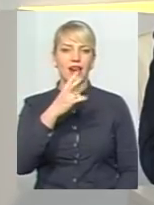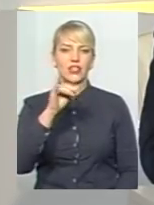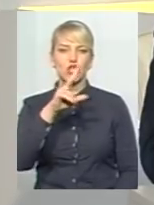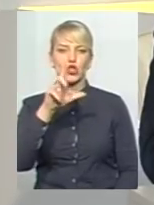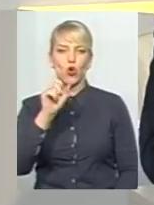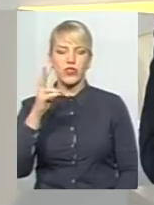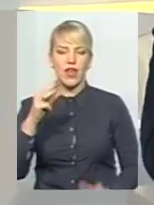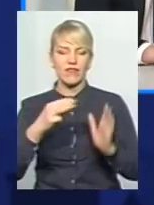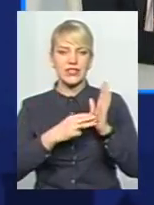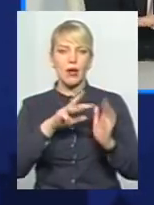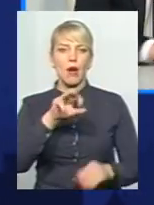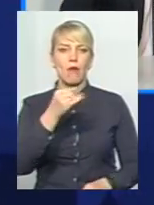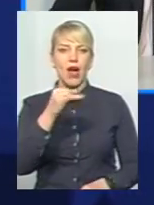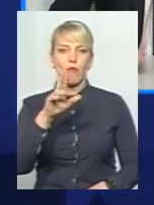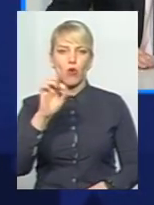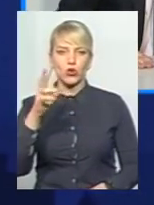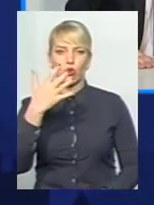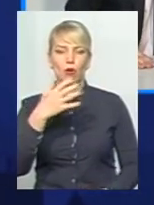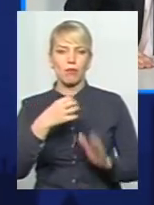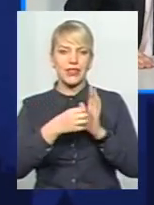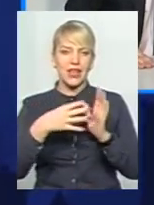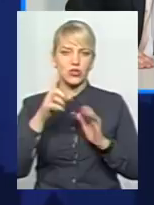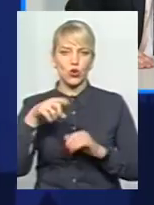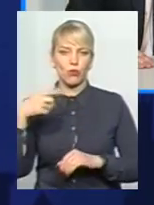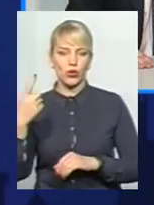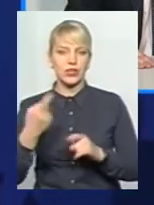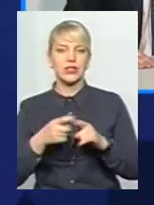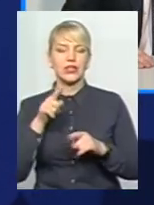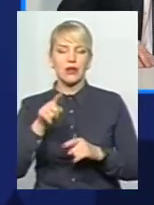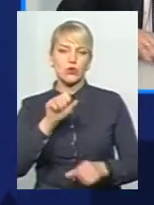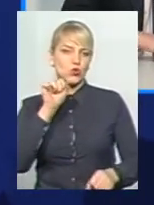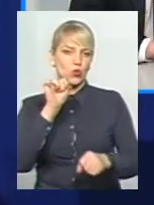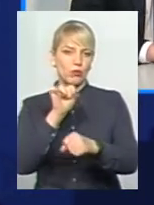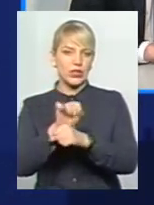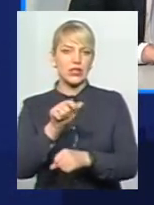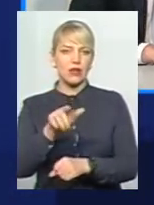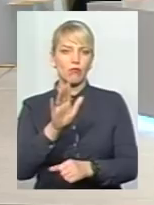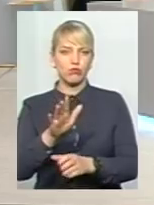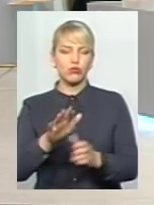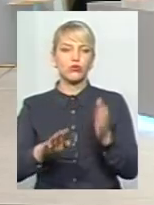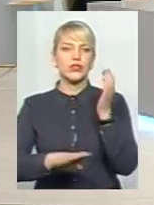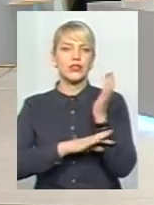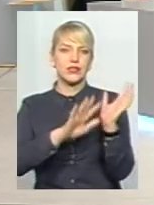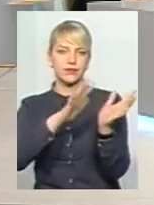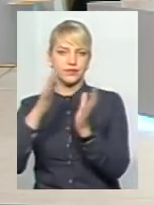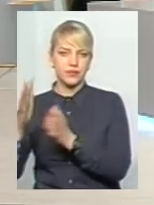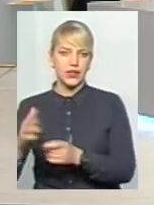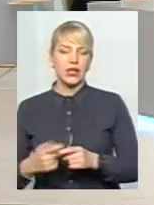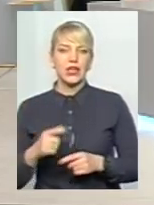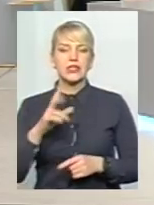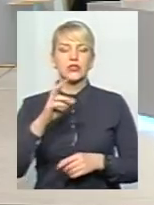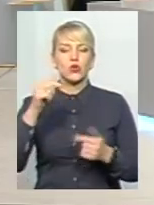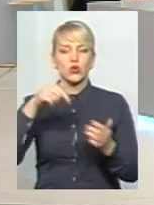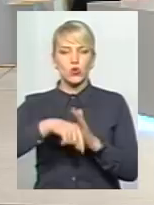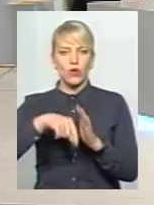Це те, де ми зупинили, і раз і назавжди там будуть сквери, зелені зони, а не багатоповерхові будинки. Стосовно